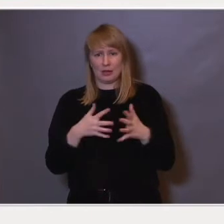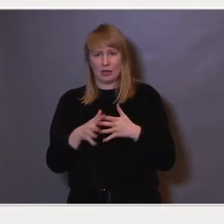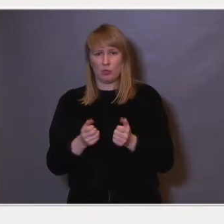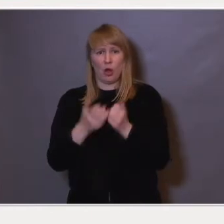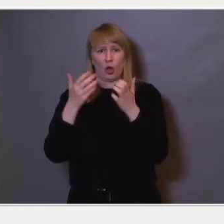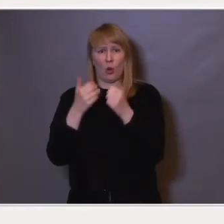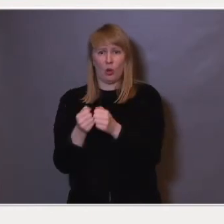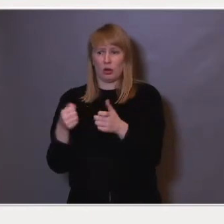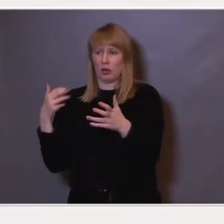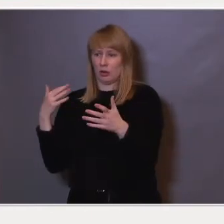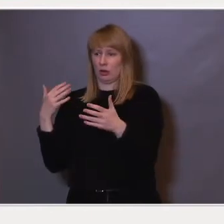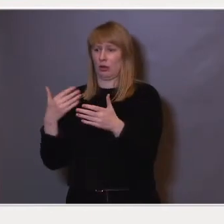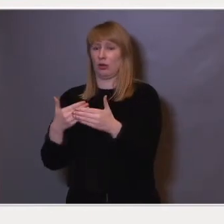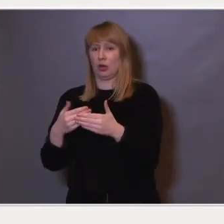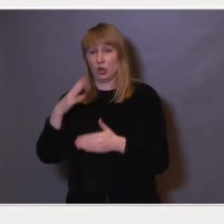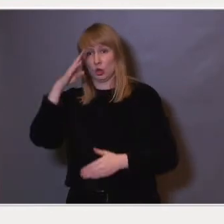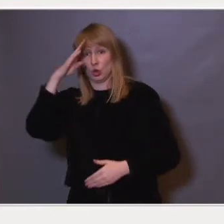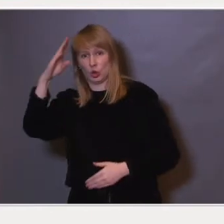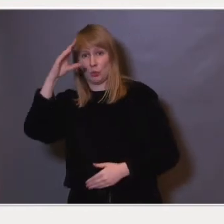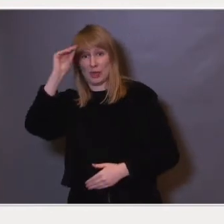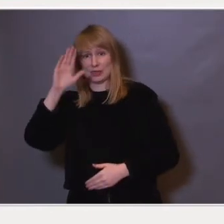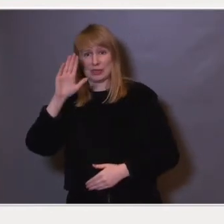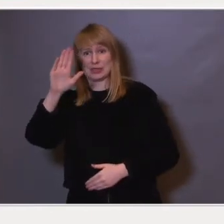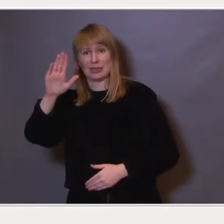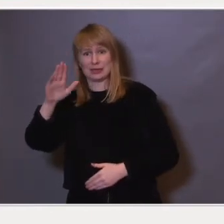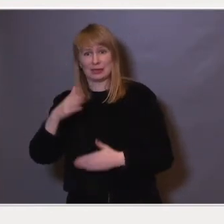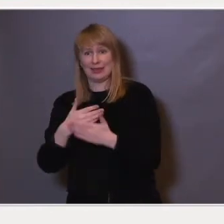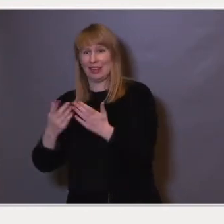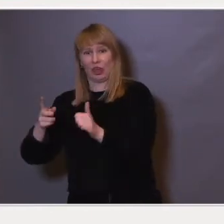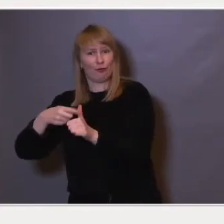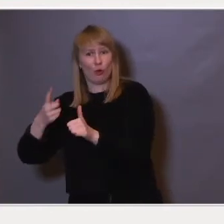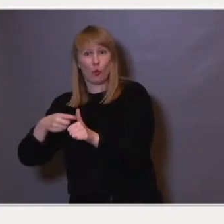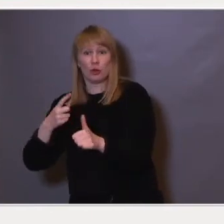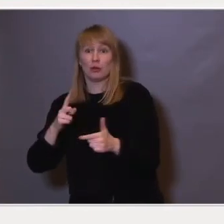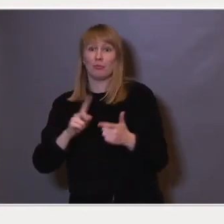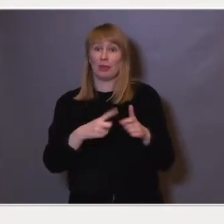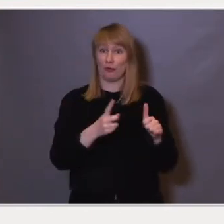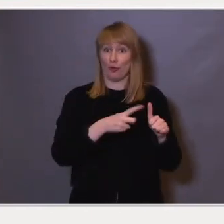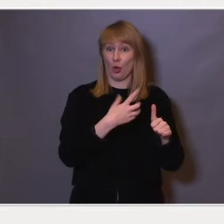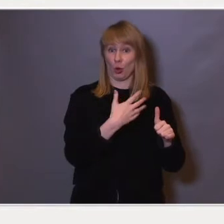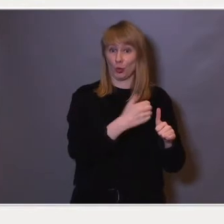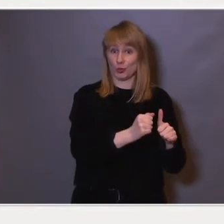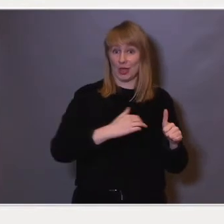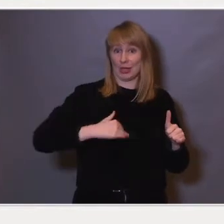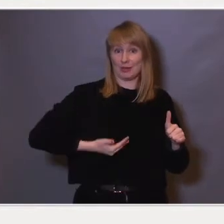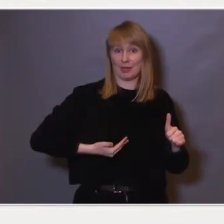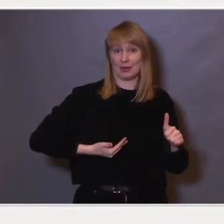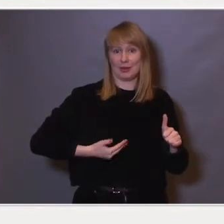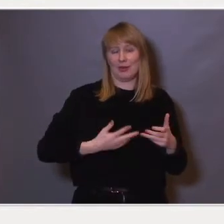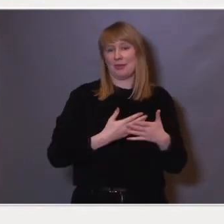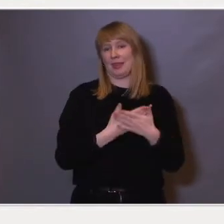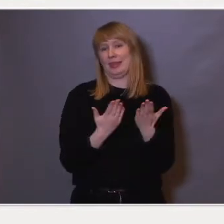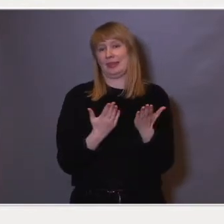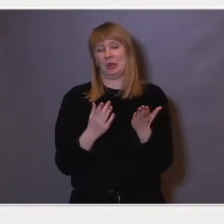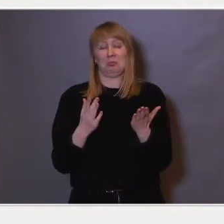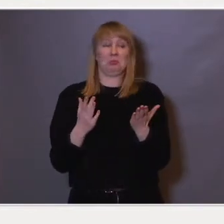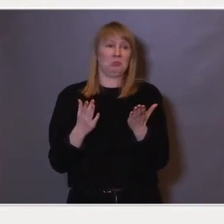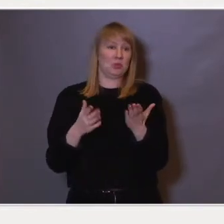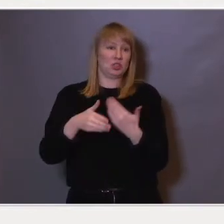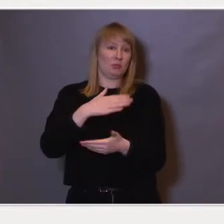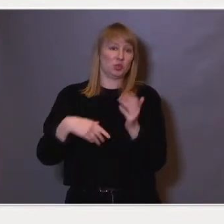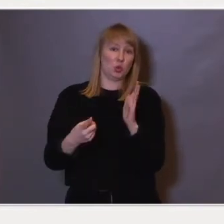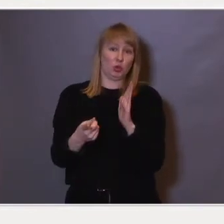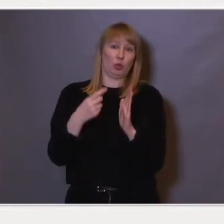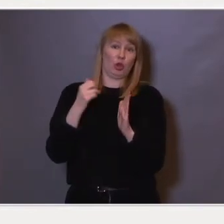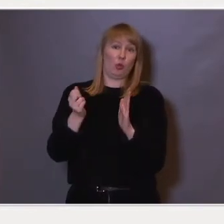ti år i gutters og mennes disfavør og i kvinners favør som en samfunnsutfordring som man trenger å gjøre noe